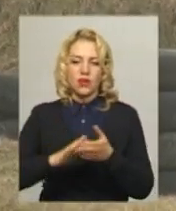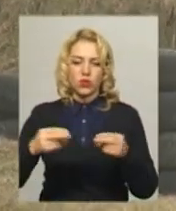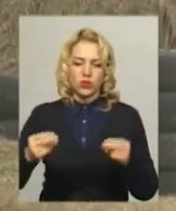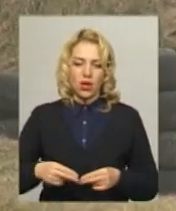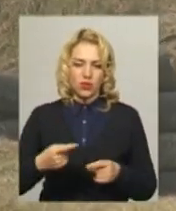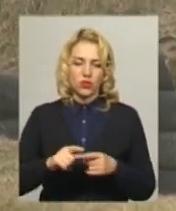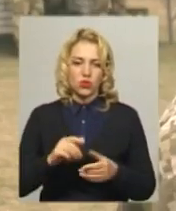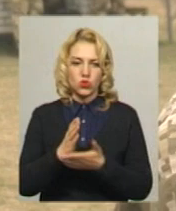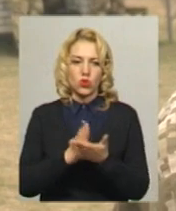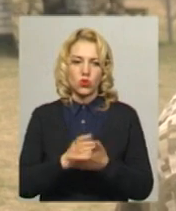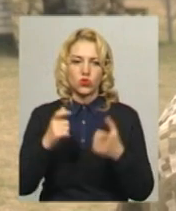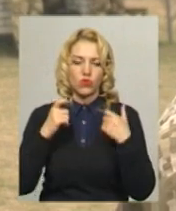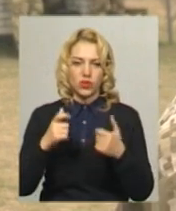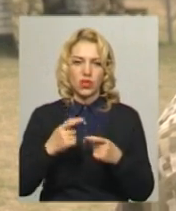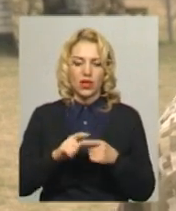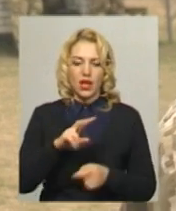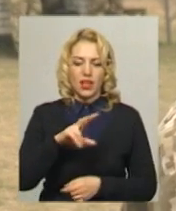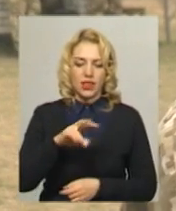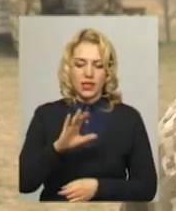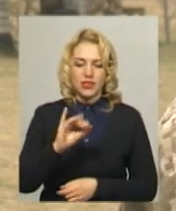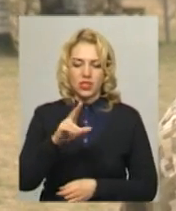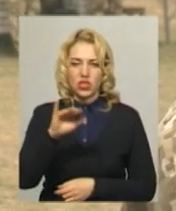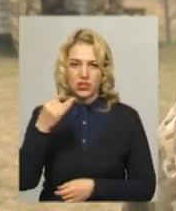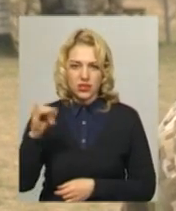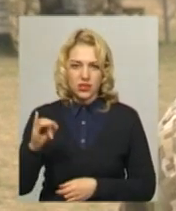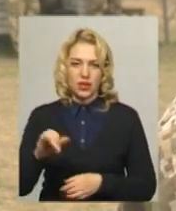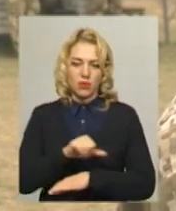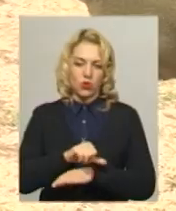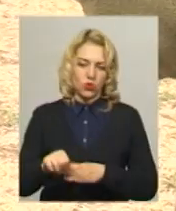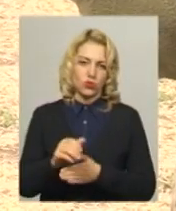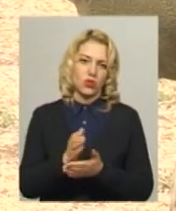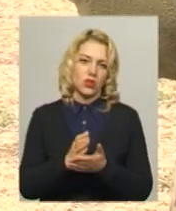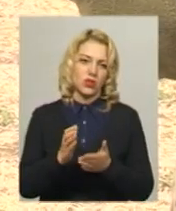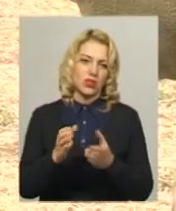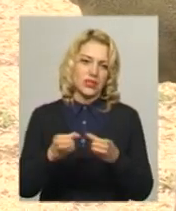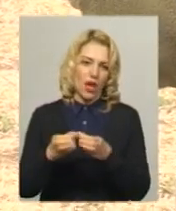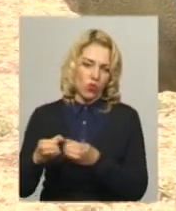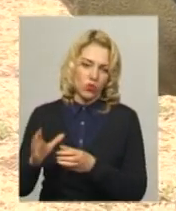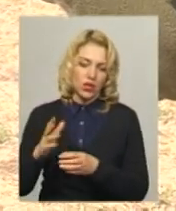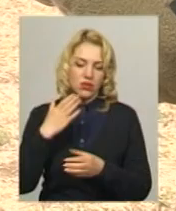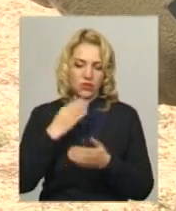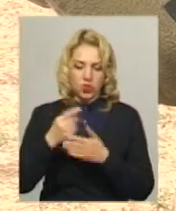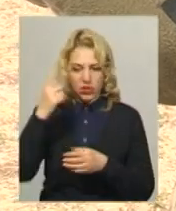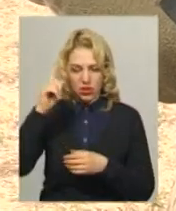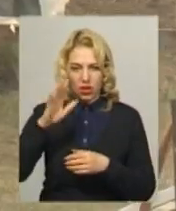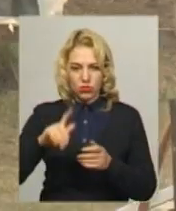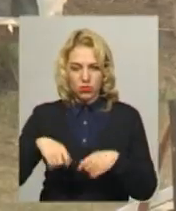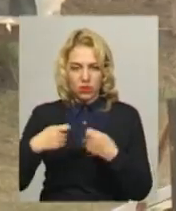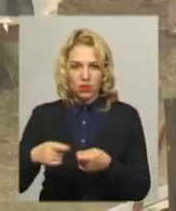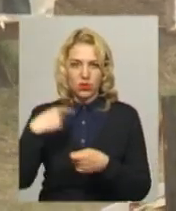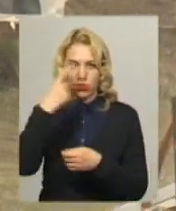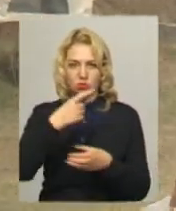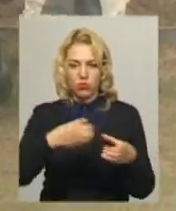області служить офіцер Лисичанського прикордонного загону Артур Карпов. Розповідає, що отримані знання передаватиме особовому складу. Для цього